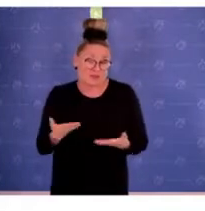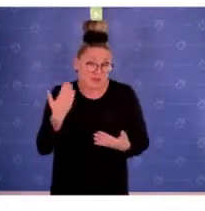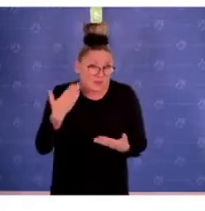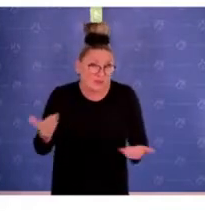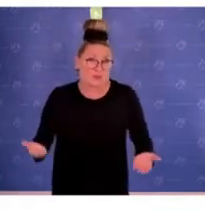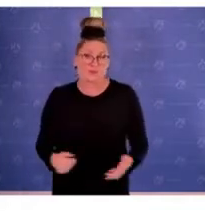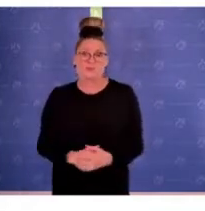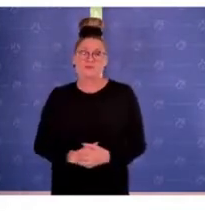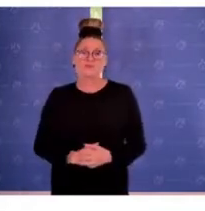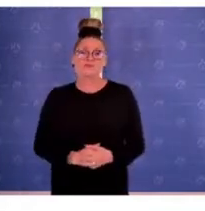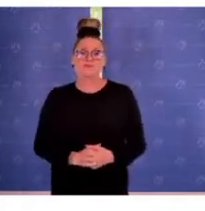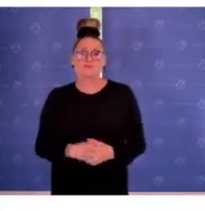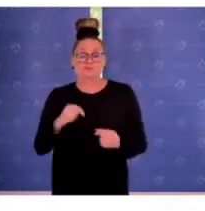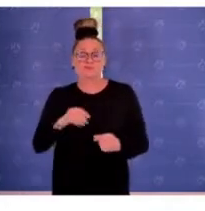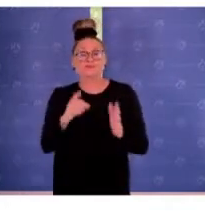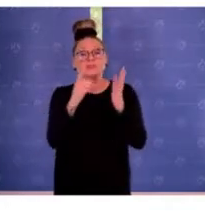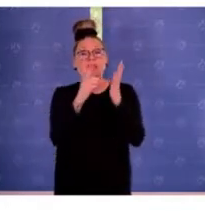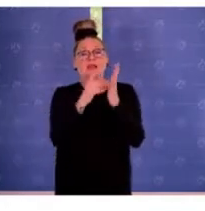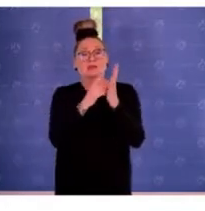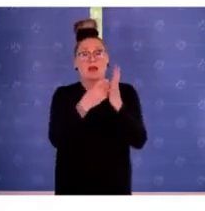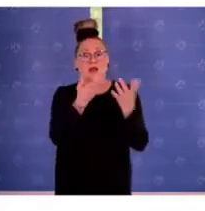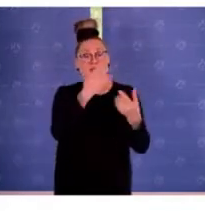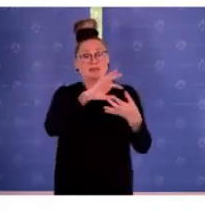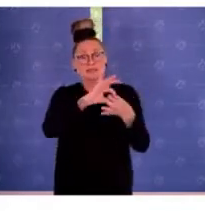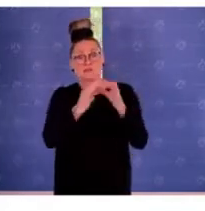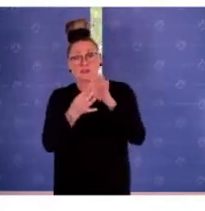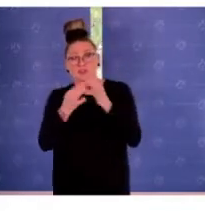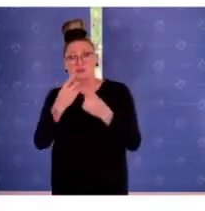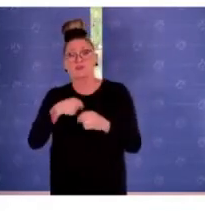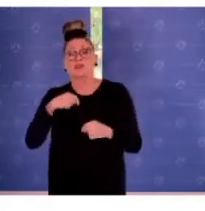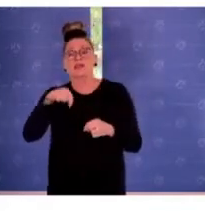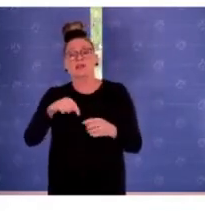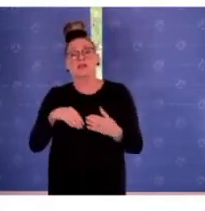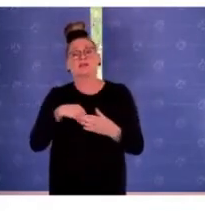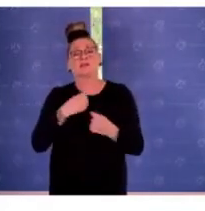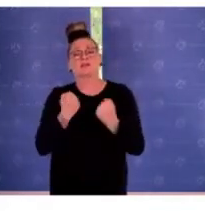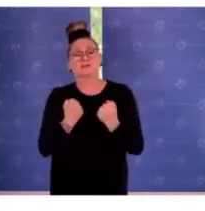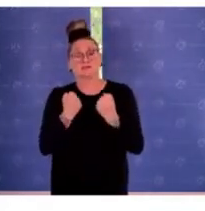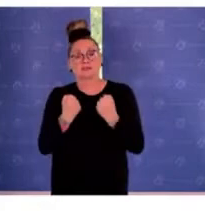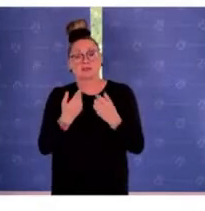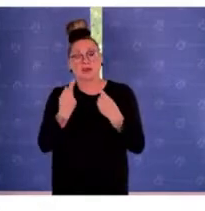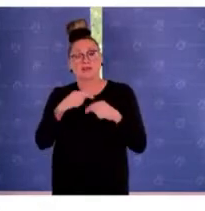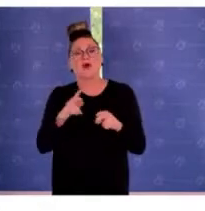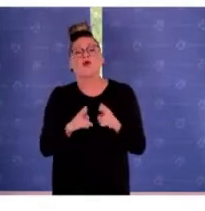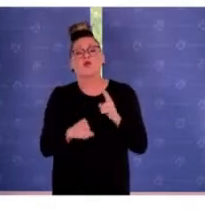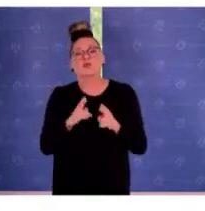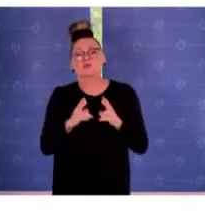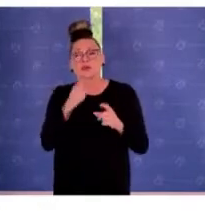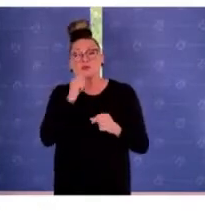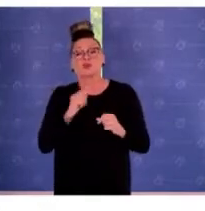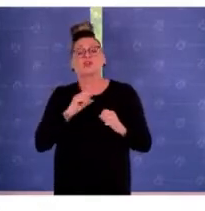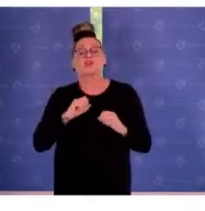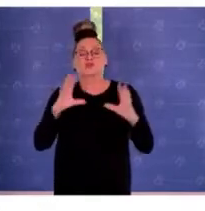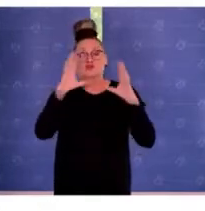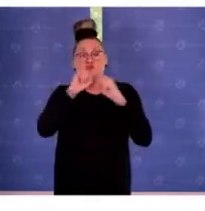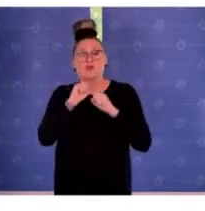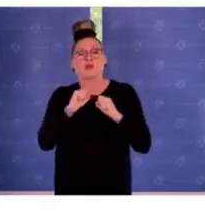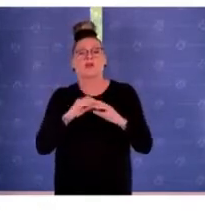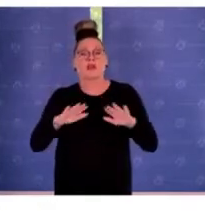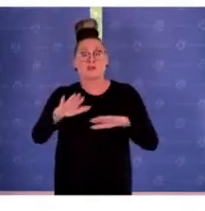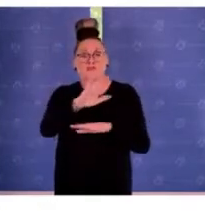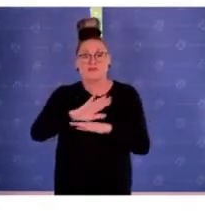Die Verknüpfung dieser Daten, Lagen im Bereich innere Sicherheit und Justiz hat aber auch das Ziel, ein Dunkelfeld zu erhellen.